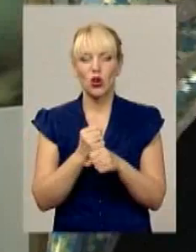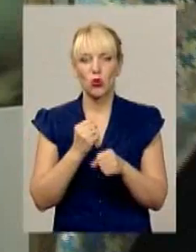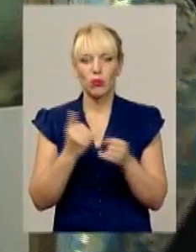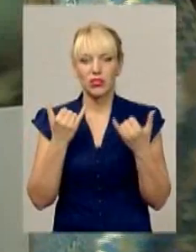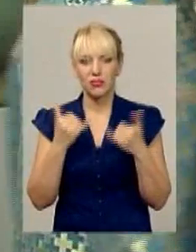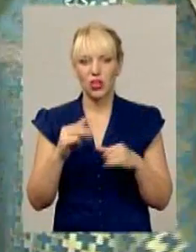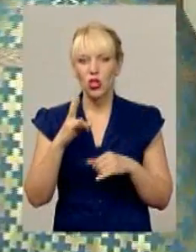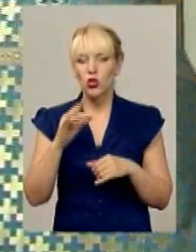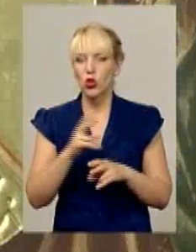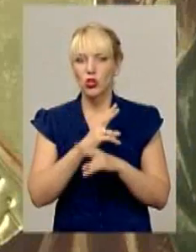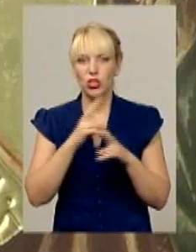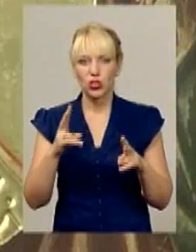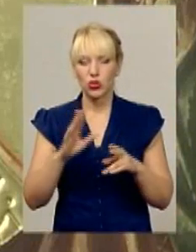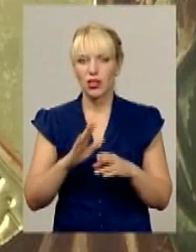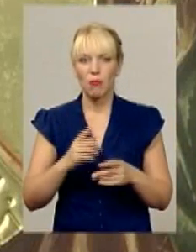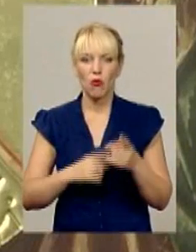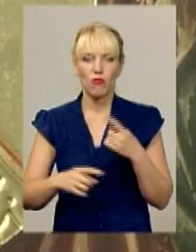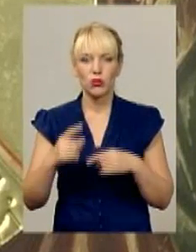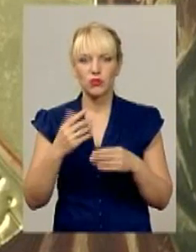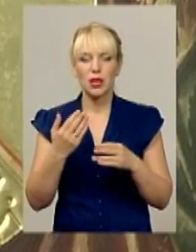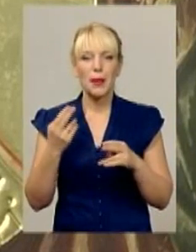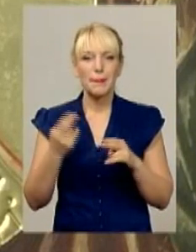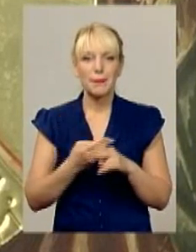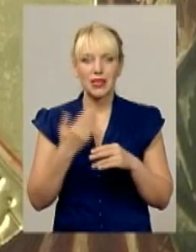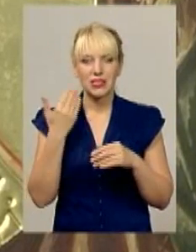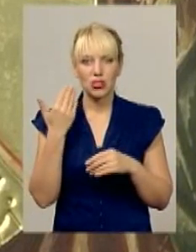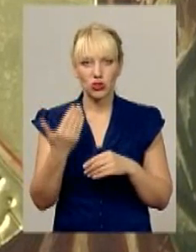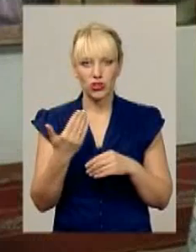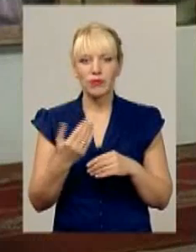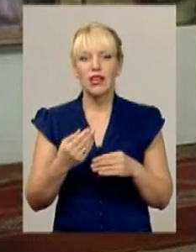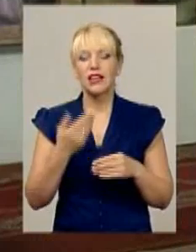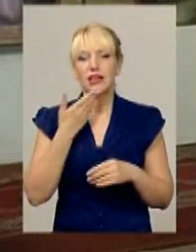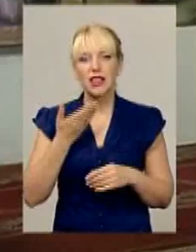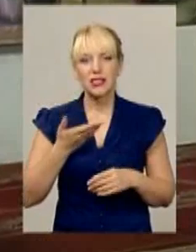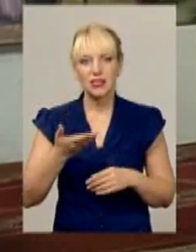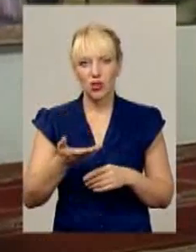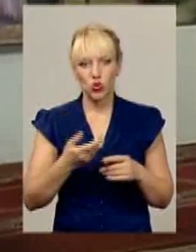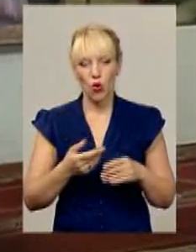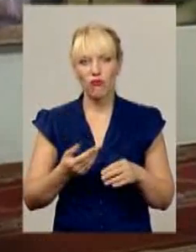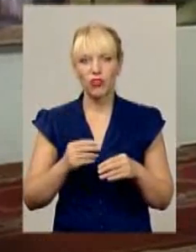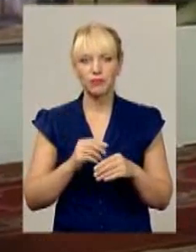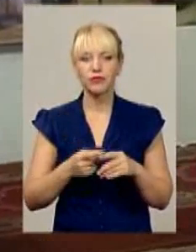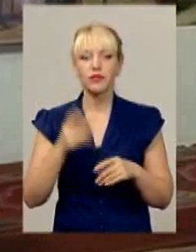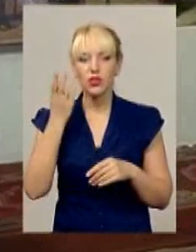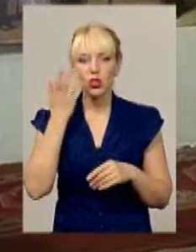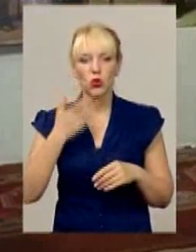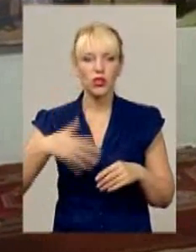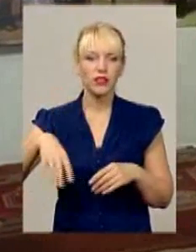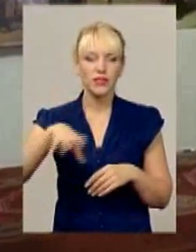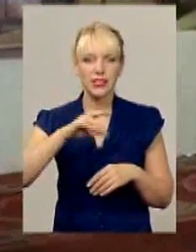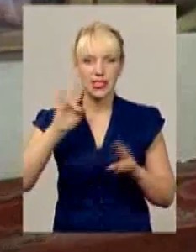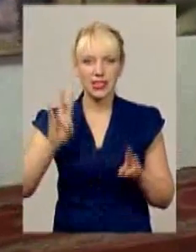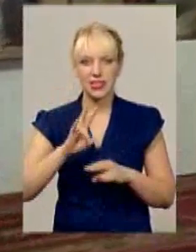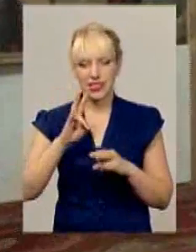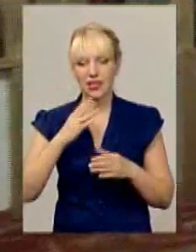вичетки не повернувся додому без настановиченця. Бо, слово Боже, каже настоятель, теж диво. І коли б усі християни водночас